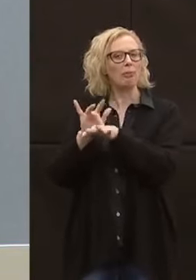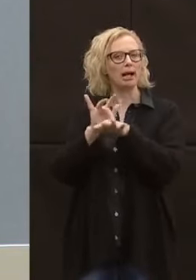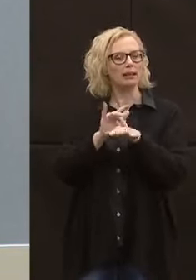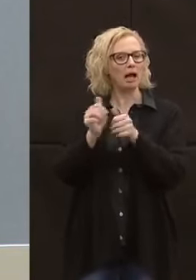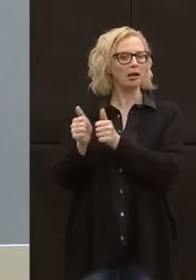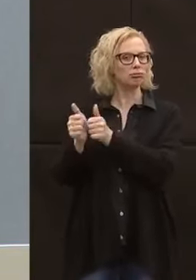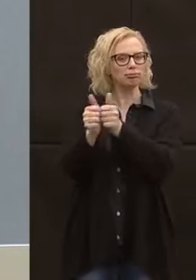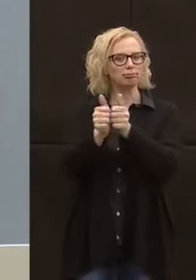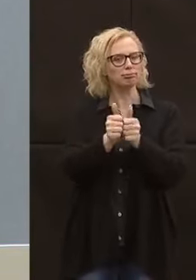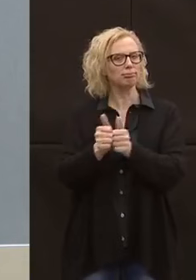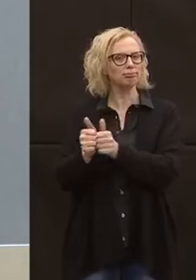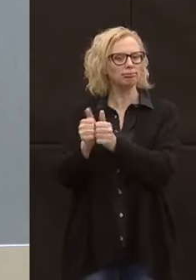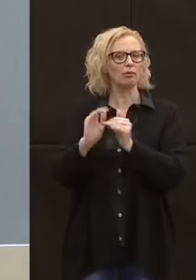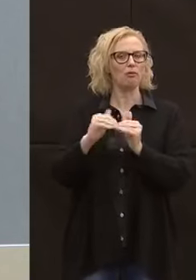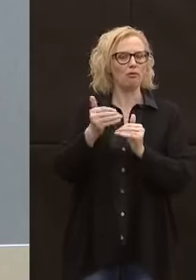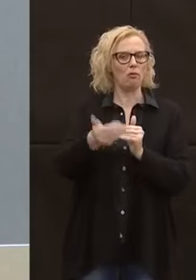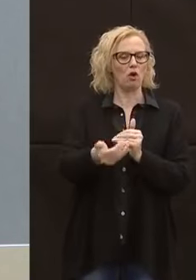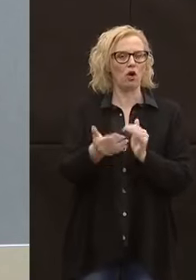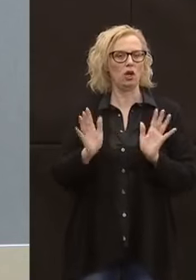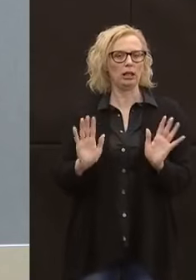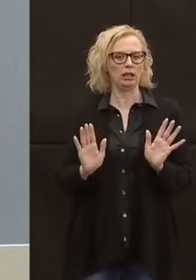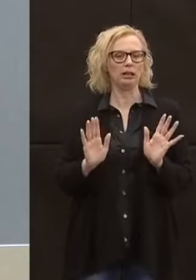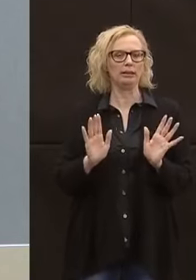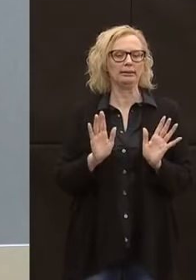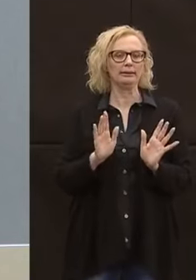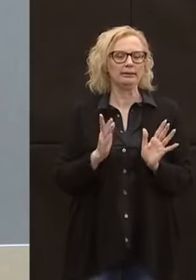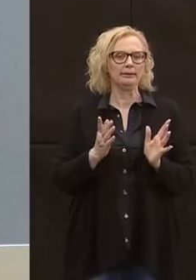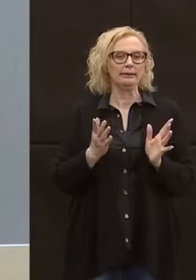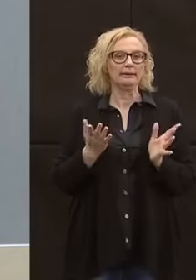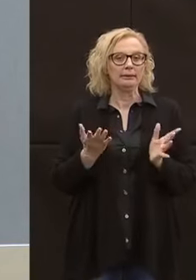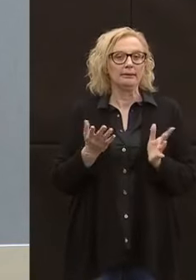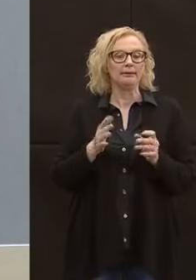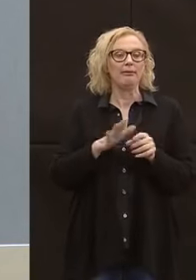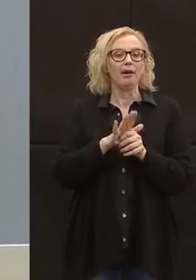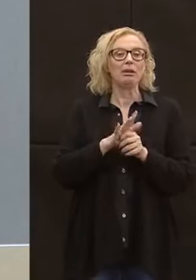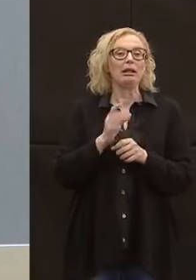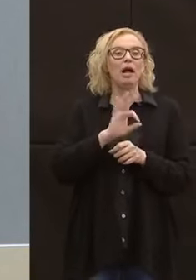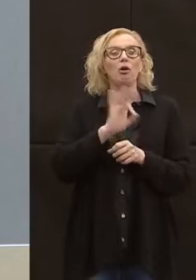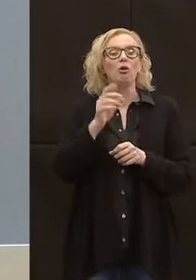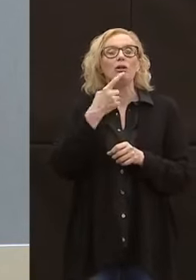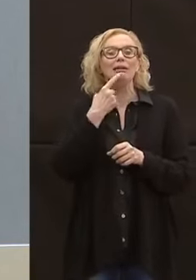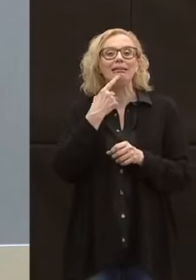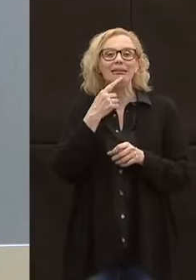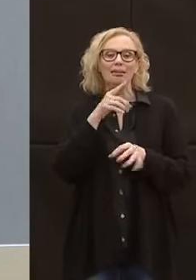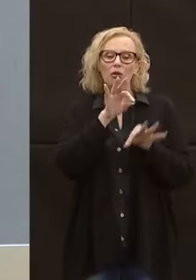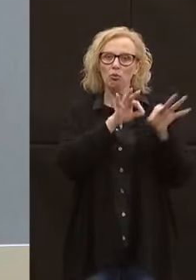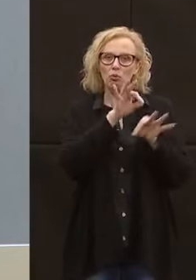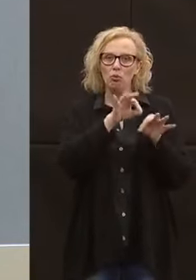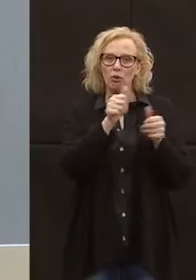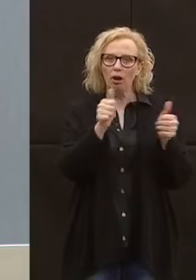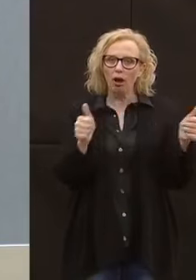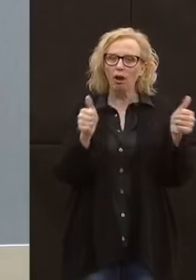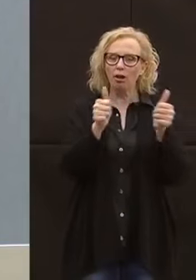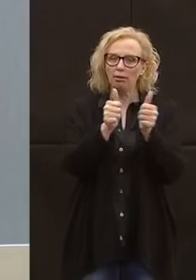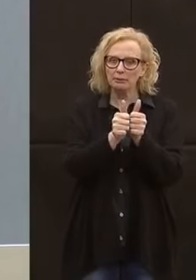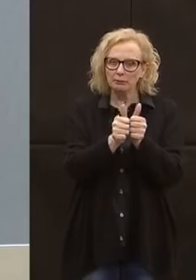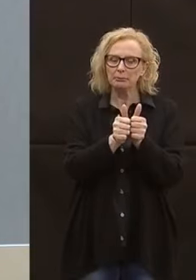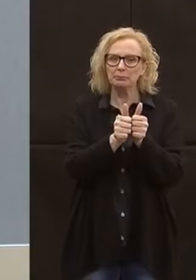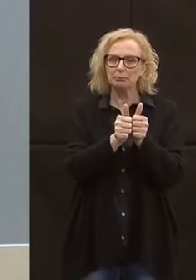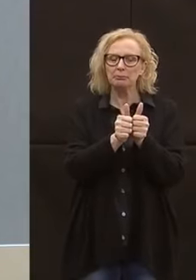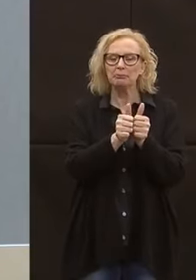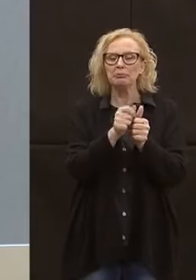prevedendo la possibilità ai familiari o al caregiver chi si prende cura dell'inabile oppure dell